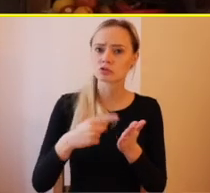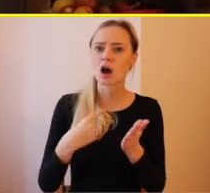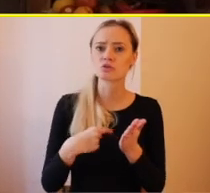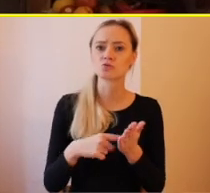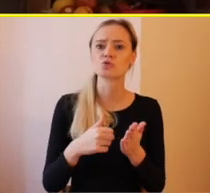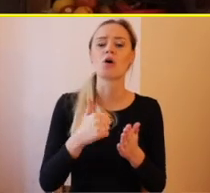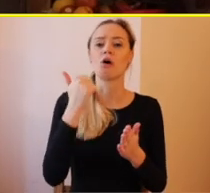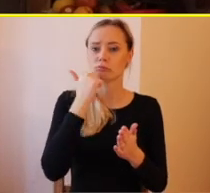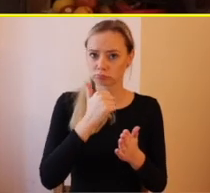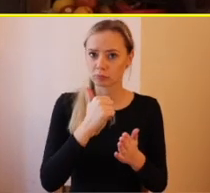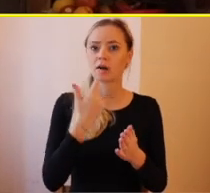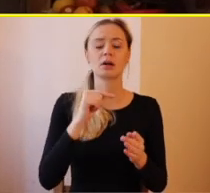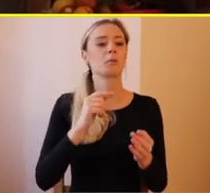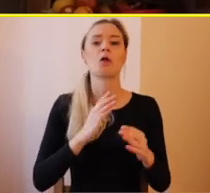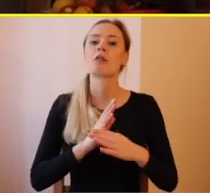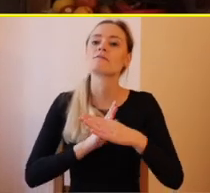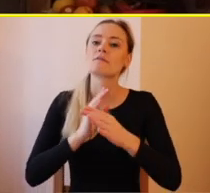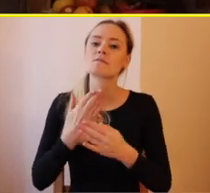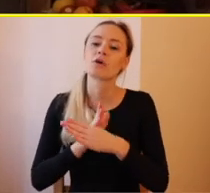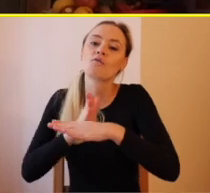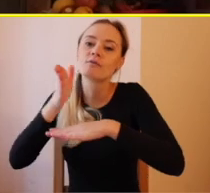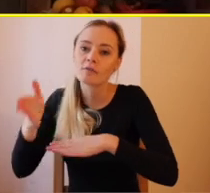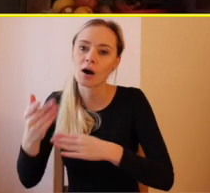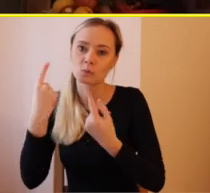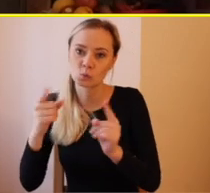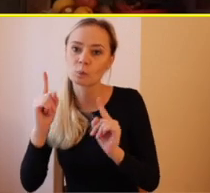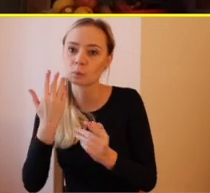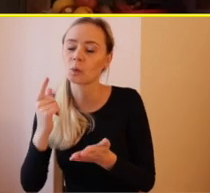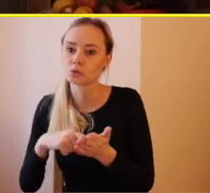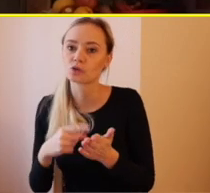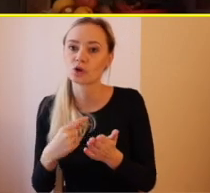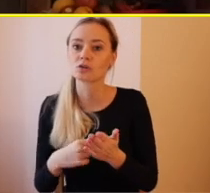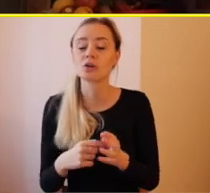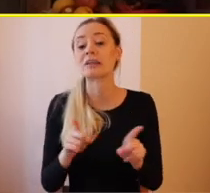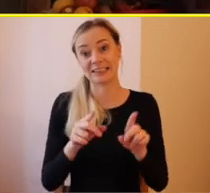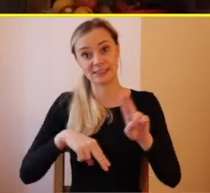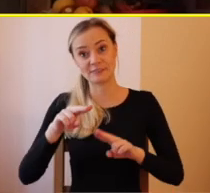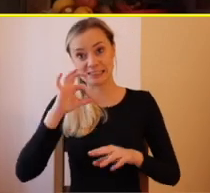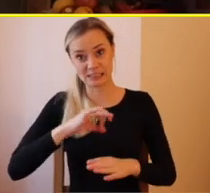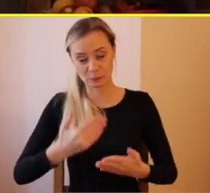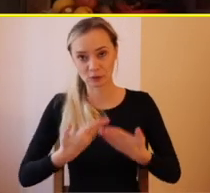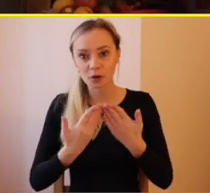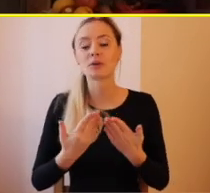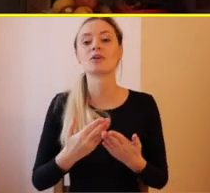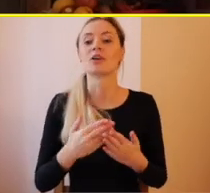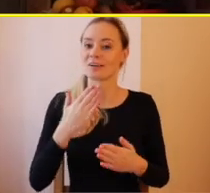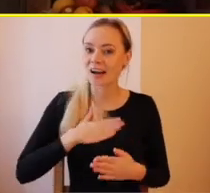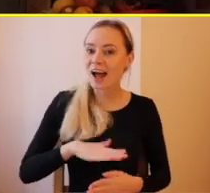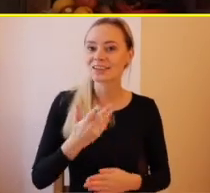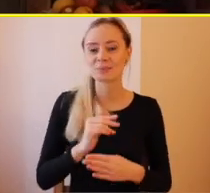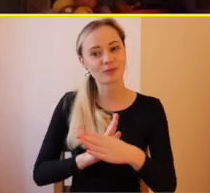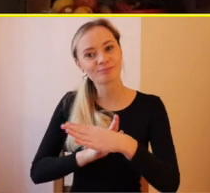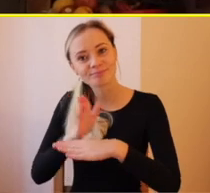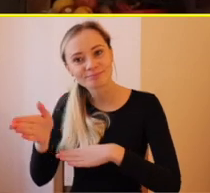keď sa nám narodil syn. A bolo to pekné. Vždy sme tam veľmi radi chodili.